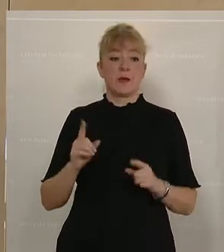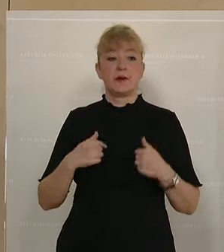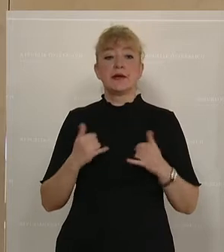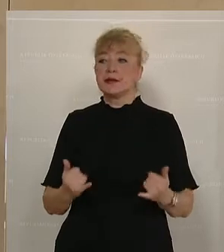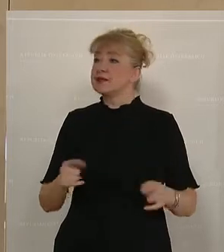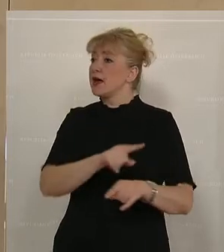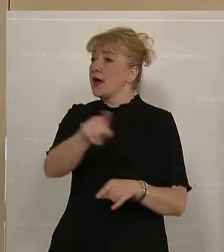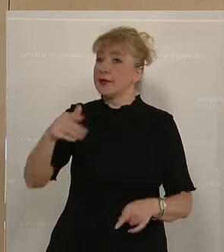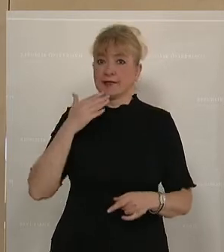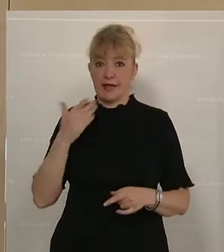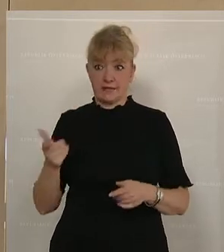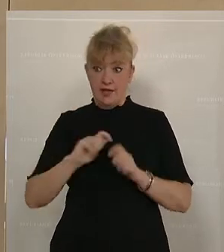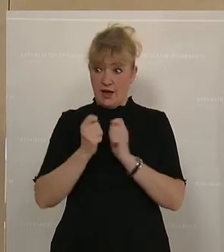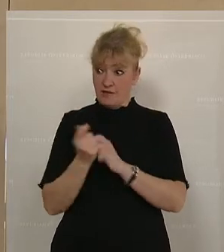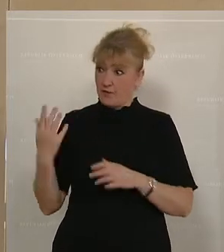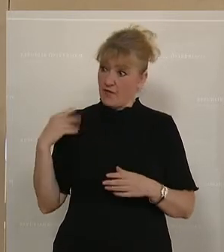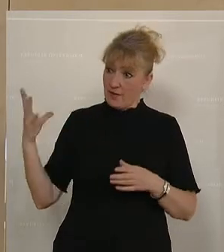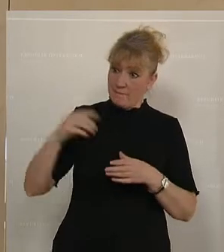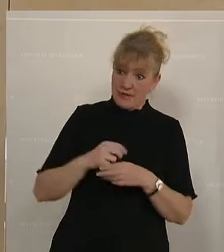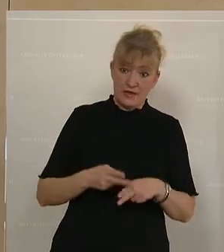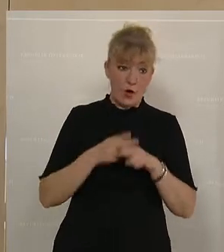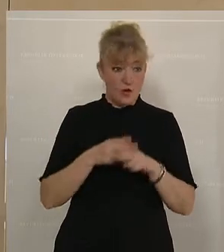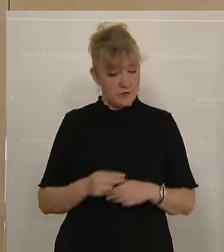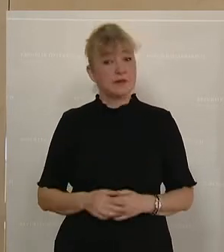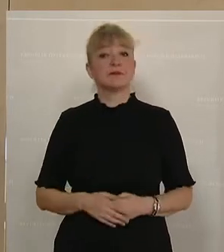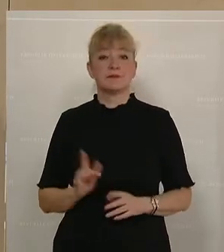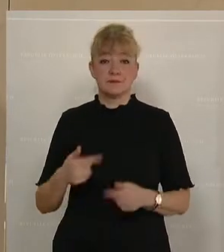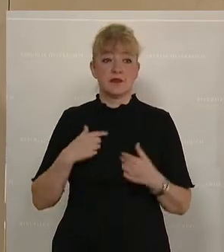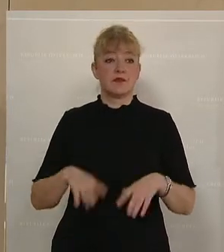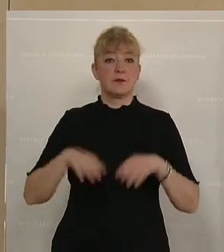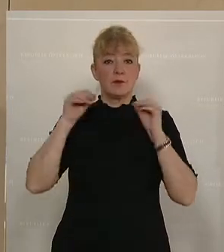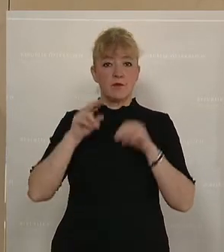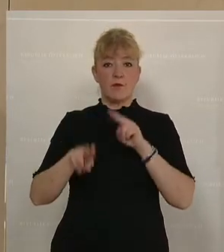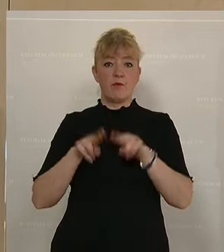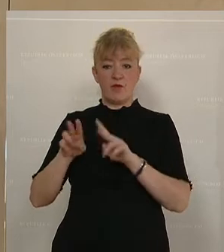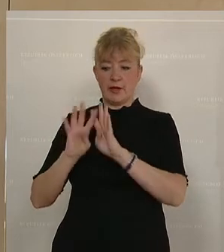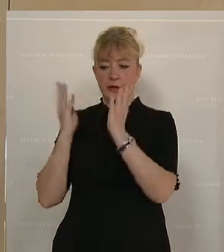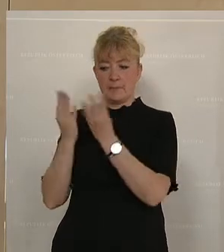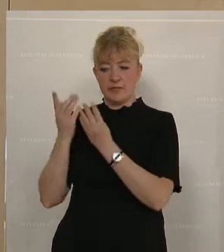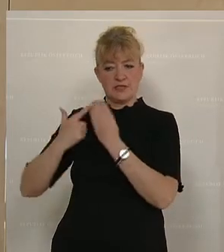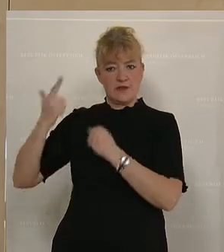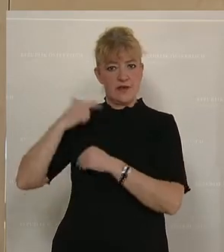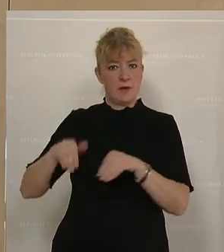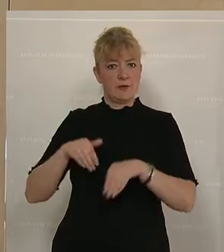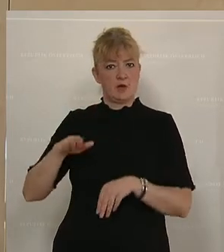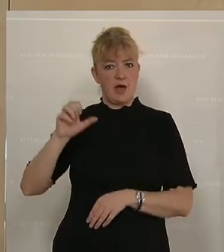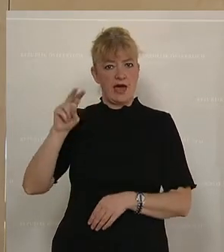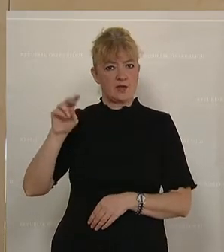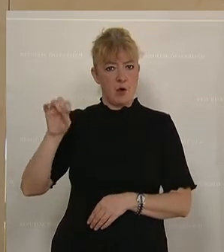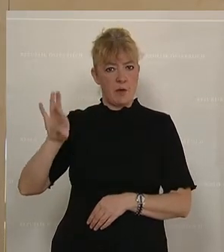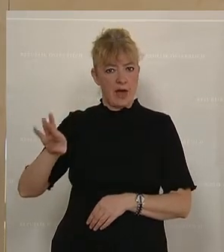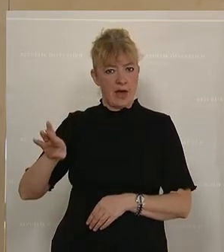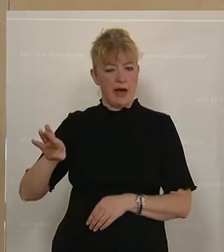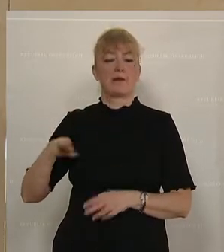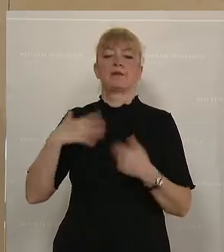die jetzt bei dieser Reform aktiv mitgewirkt haben. Wir haben begonnen mit einer Pflegetaskforce vor etwa zwei Jahren, damals unter Minister Anschober. Wir haben